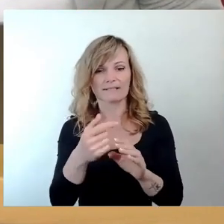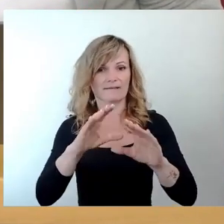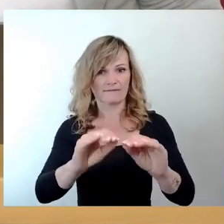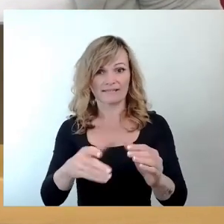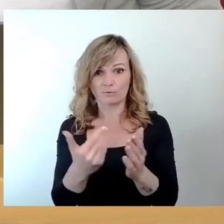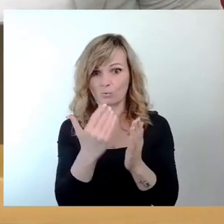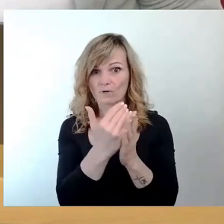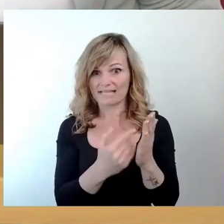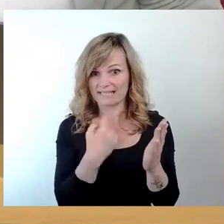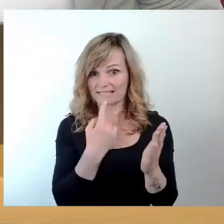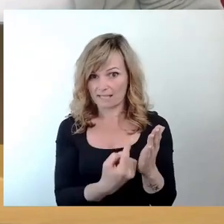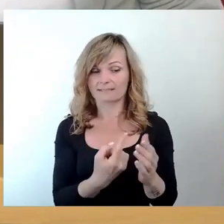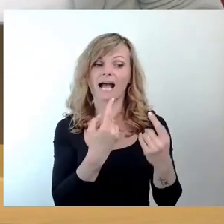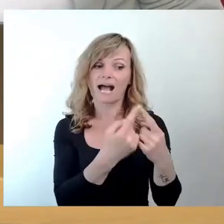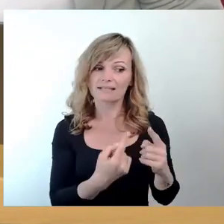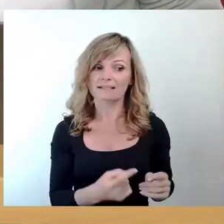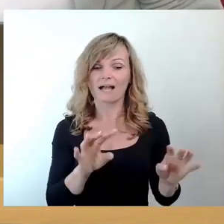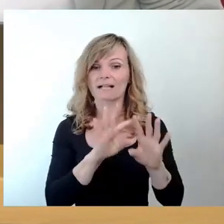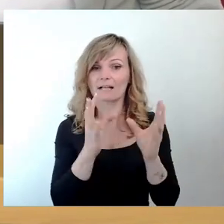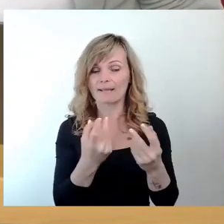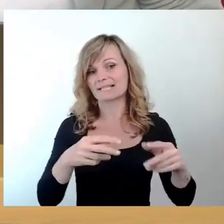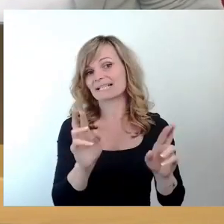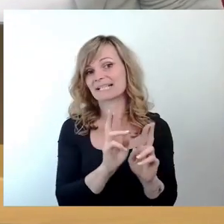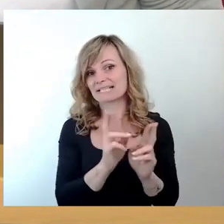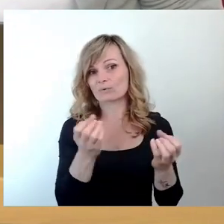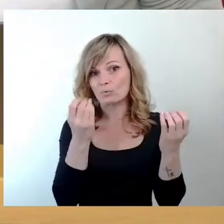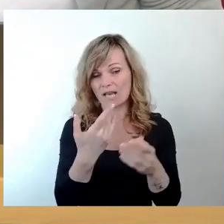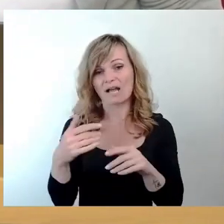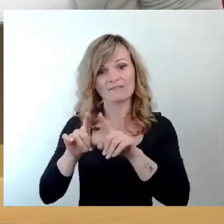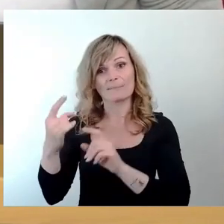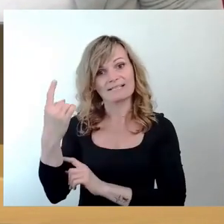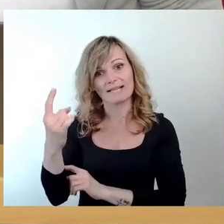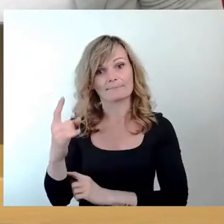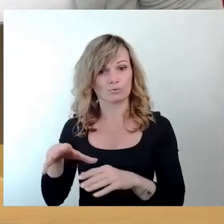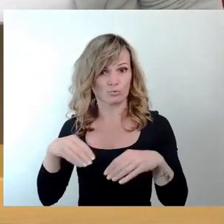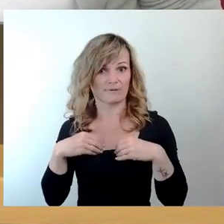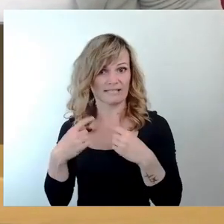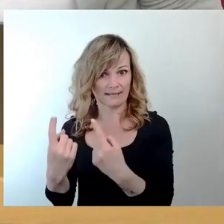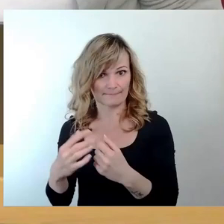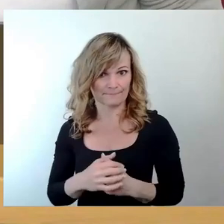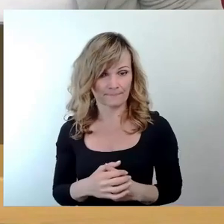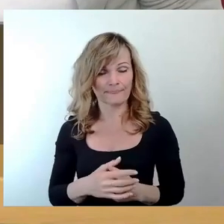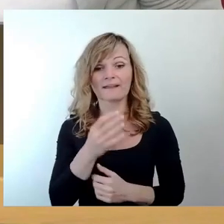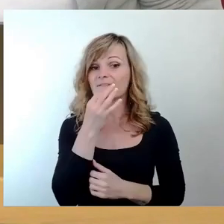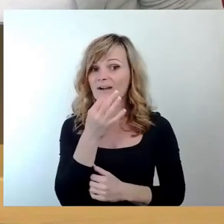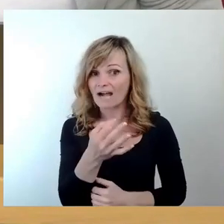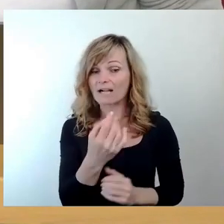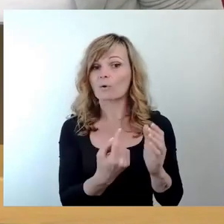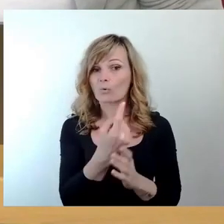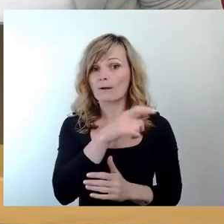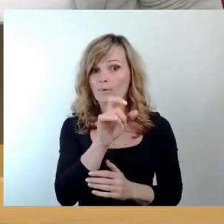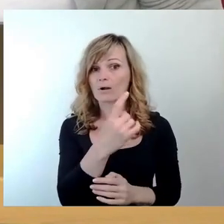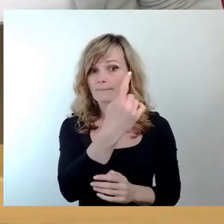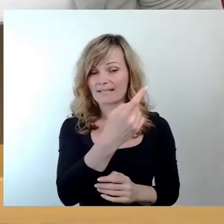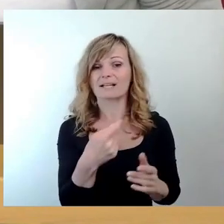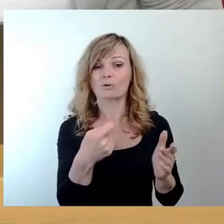Andere allgemeine Risiken muss natürlich das Unternehmen tragen. Die Frage, ob der Oberbürgermeister eine Kostensteigerung durch